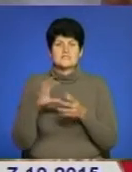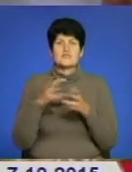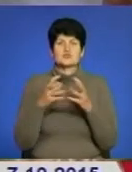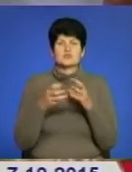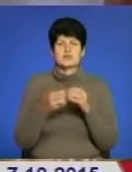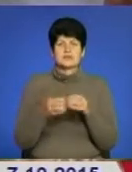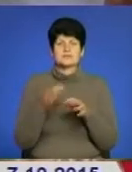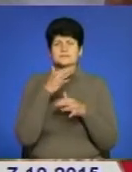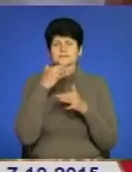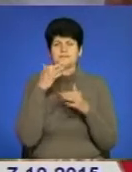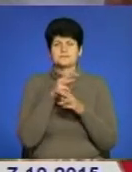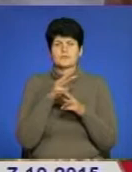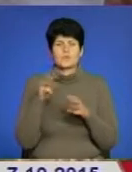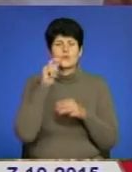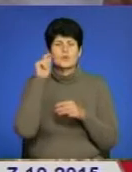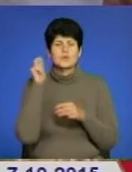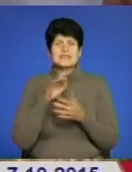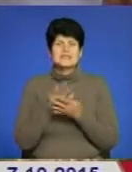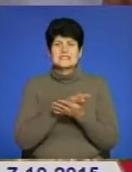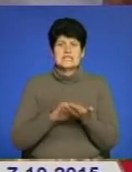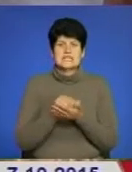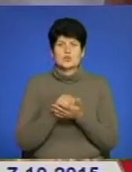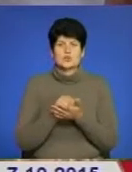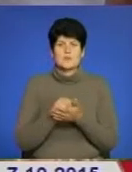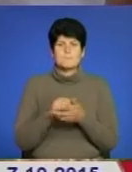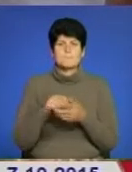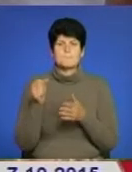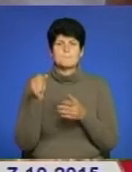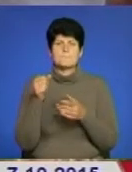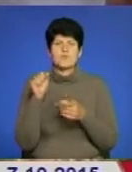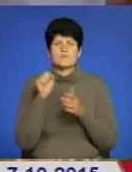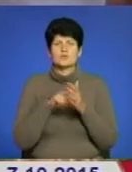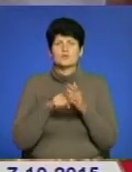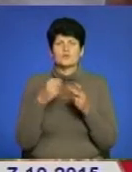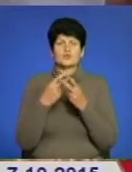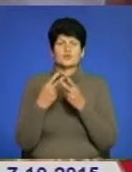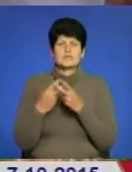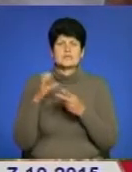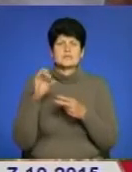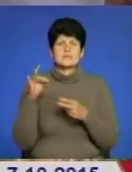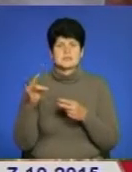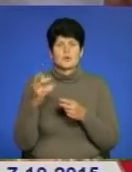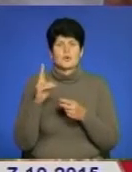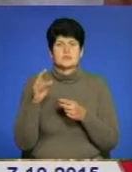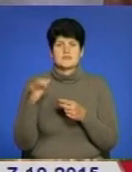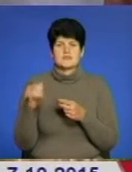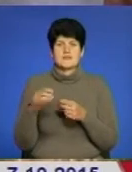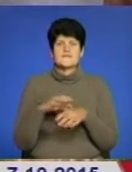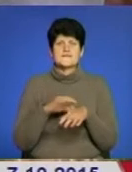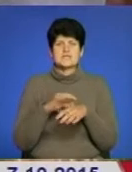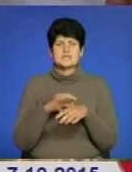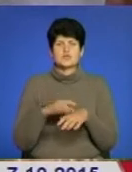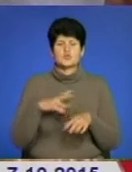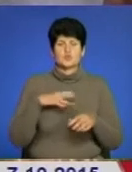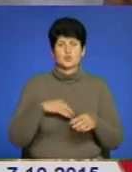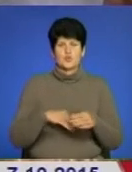десятки мільйонів українців знищено, покалічено в тюрмах, сибірських концтаборах, фізично та